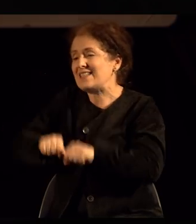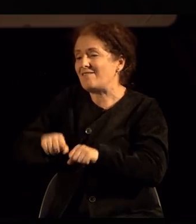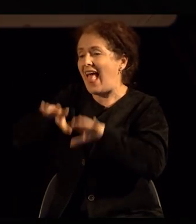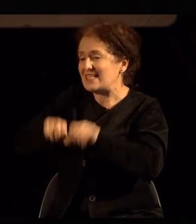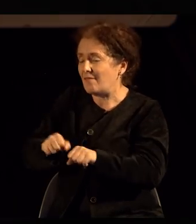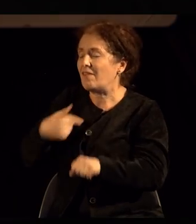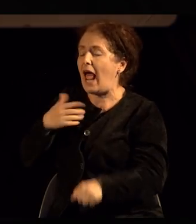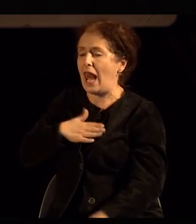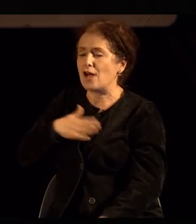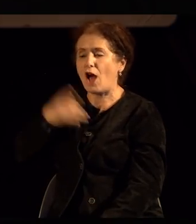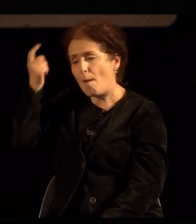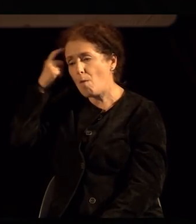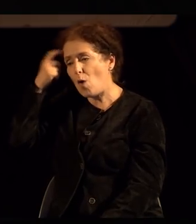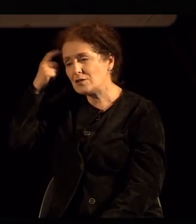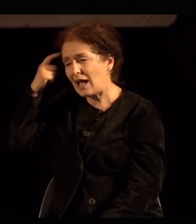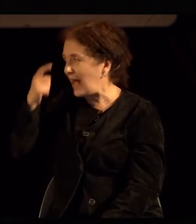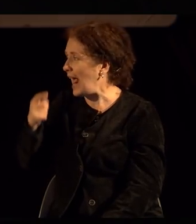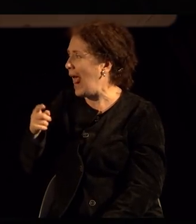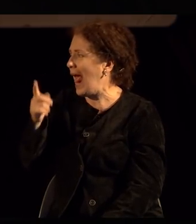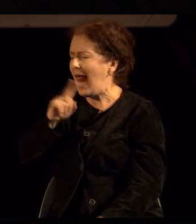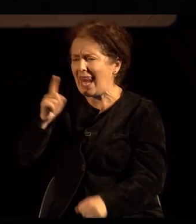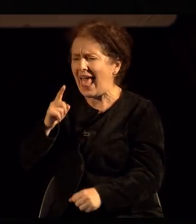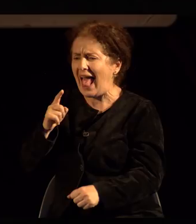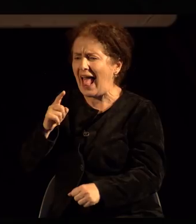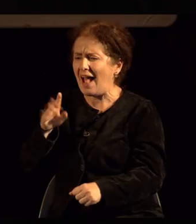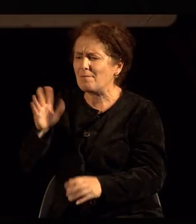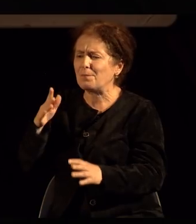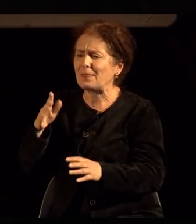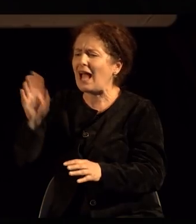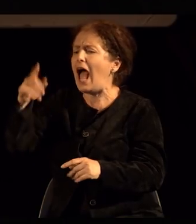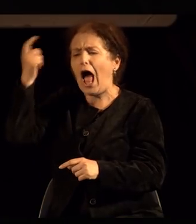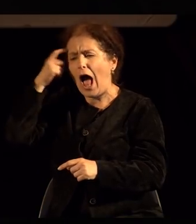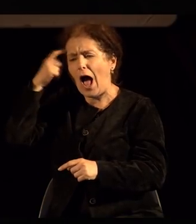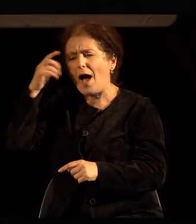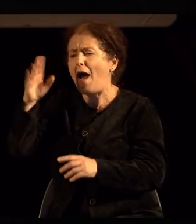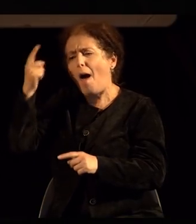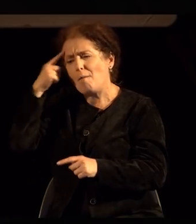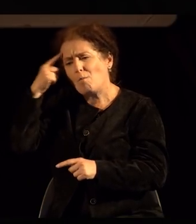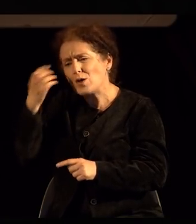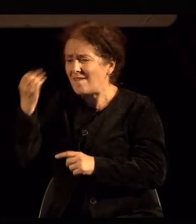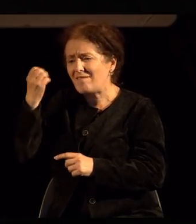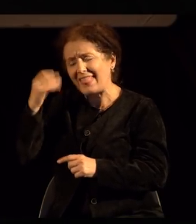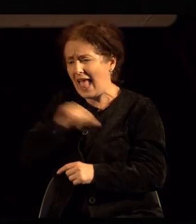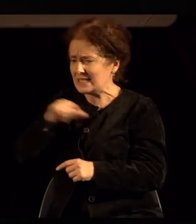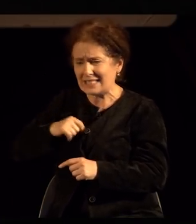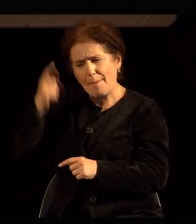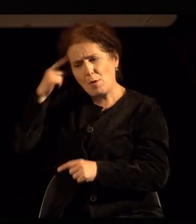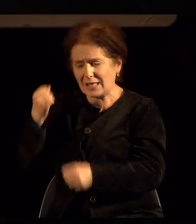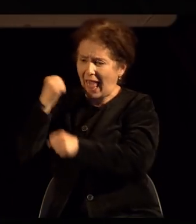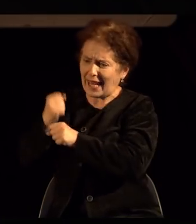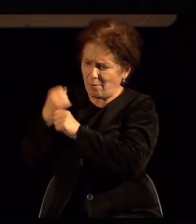нашиот мозок не е дека ни го прави тоа туку така од нигде никаде дека сам решил да биде